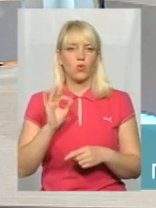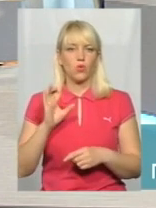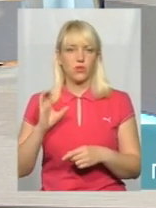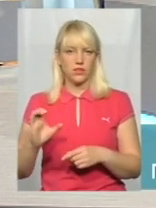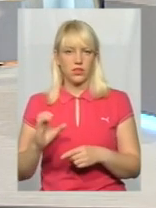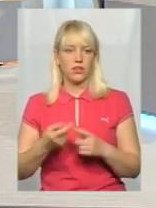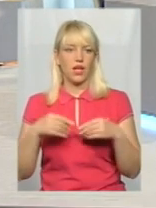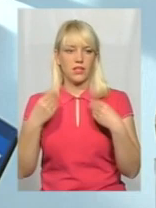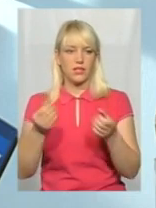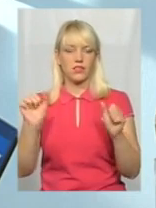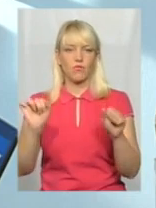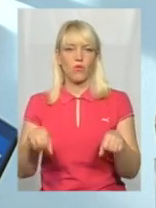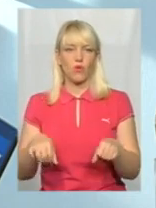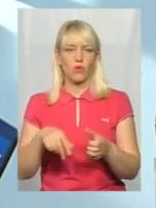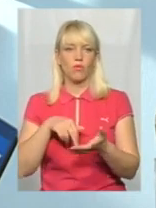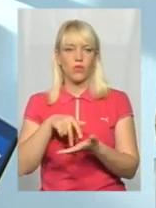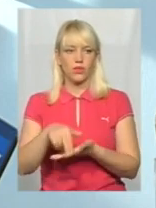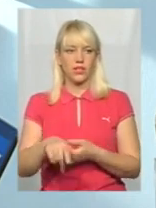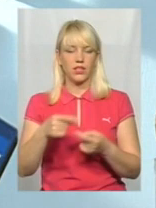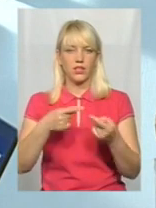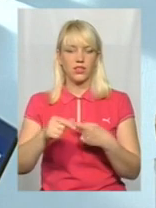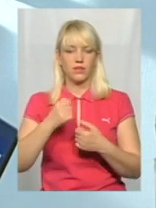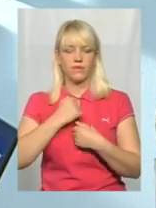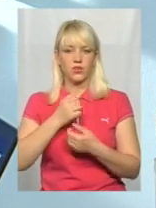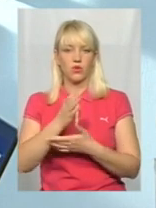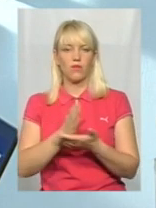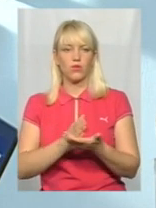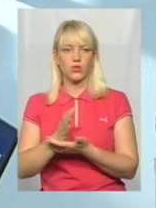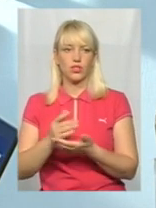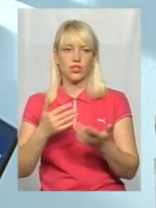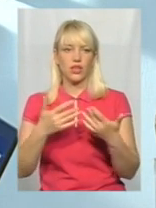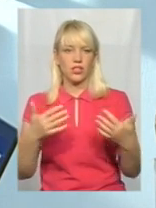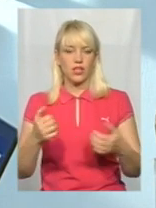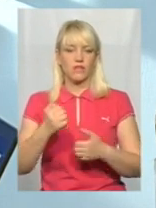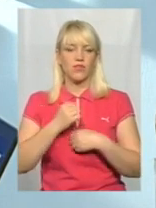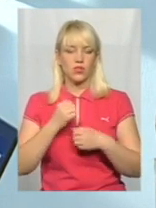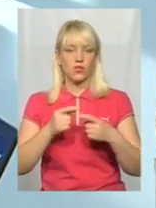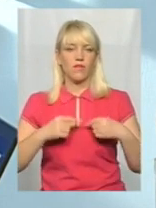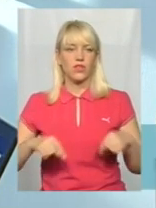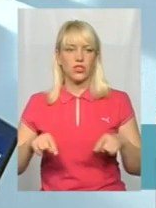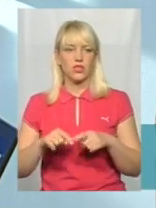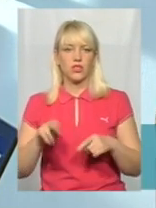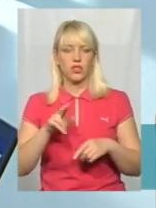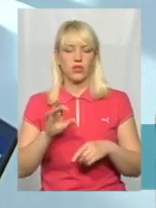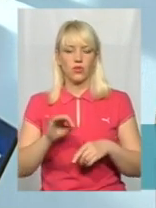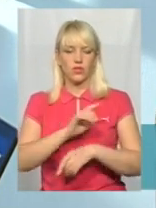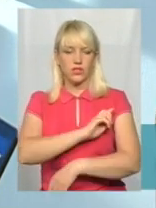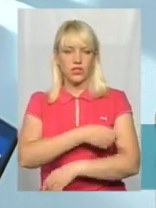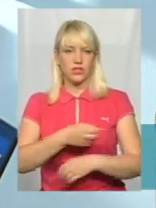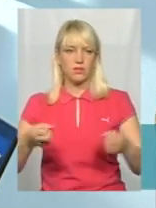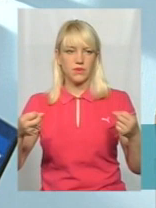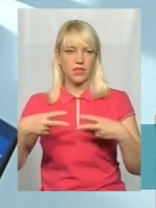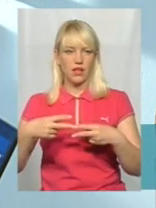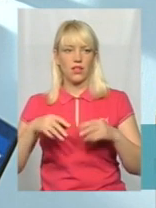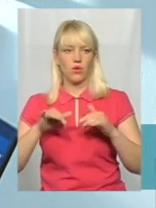дає змогу прийти іншим військовослужбовцям з інших військових частин до сил спеціальних операцій,